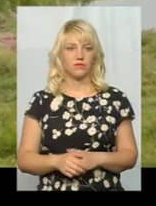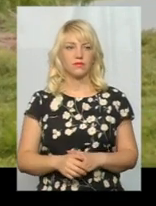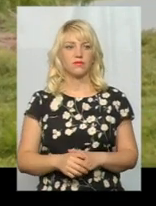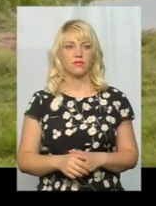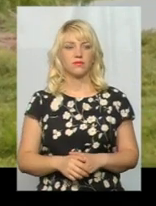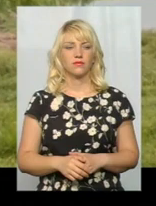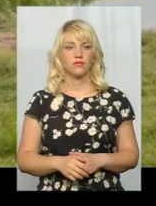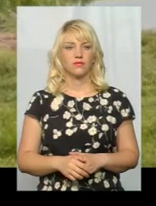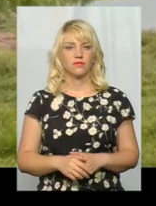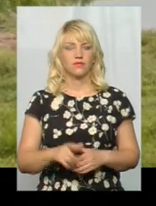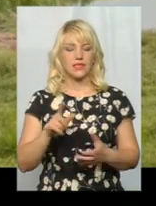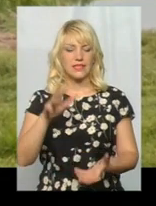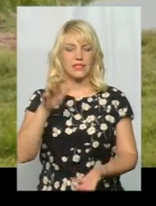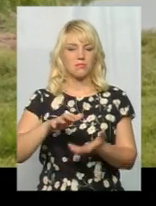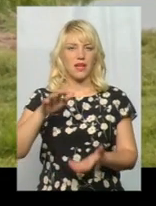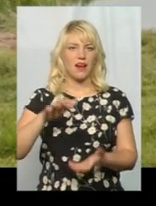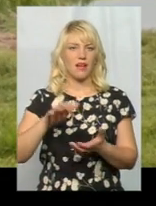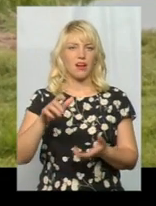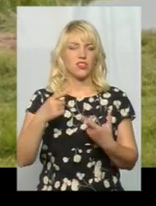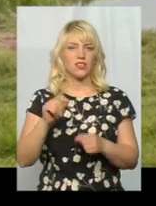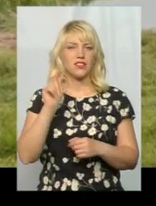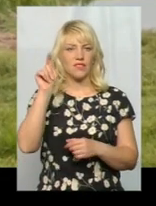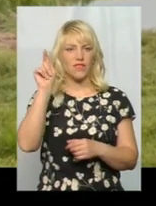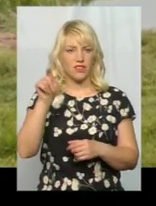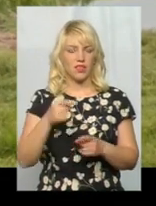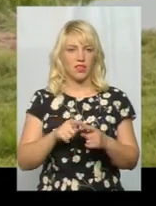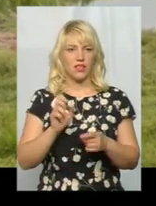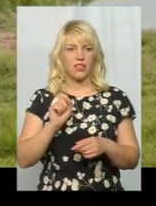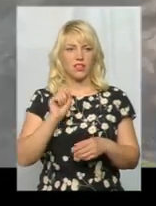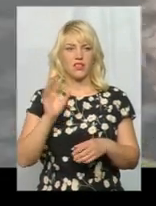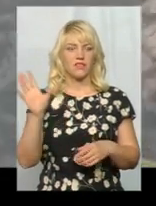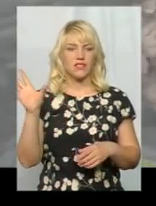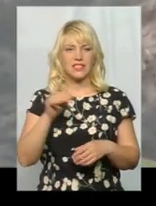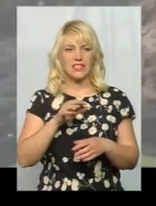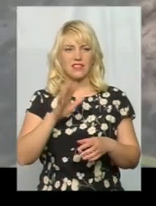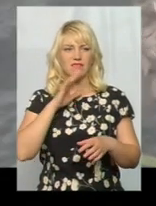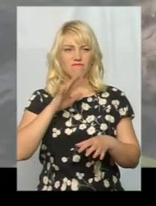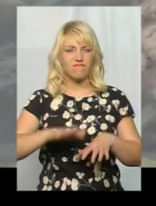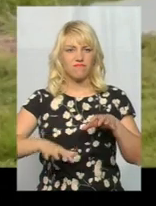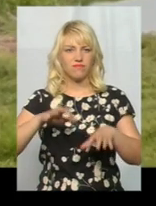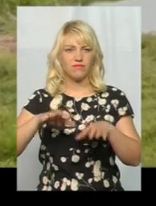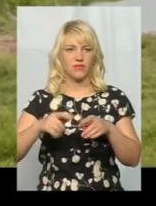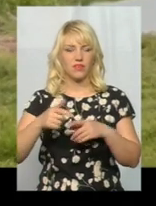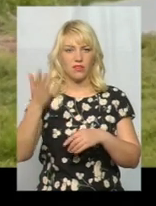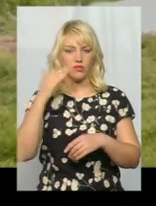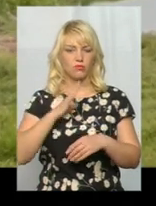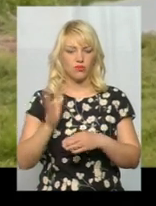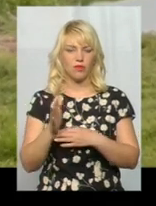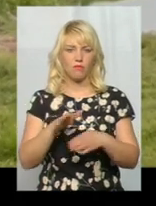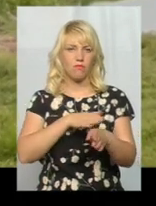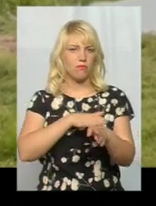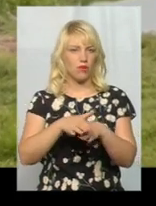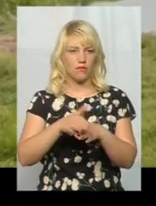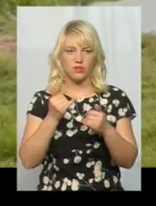З перекачки звідти десь. І замолилась жасенька річка. Раніше було рєби повне тут, а зараз